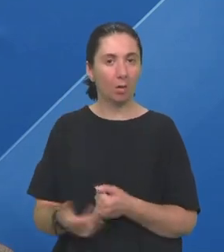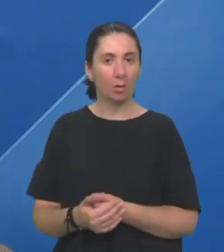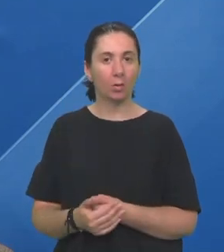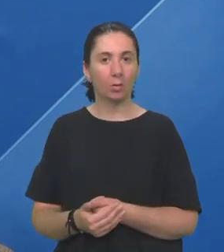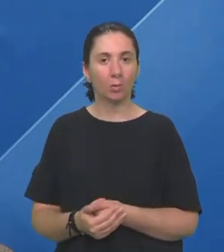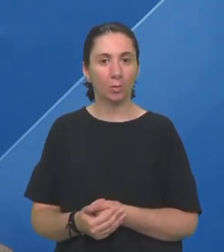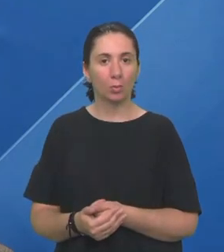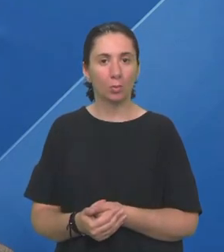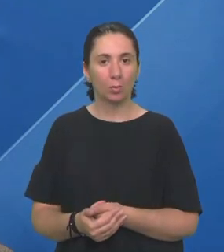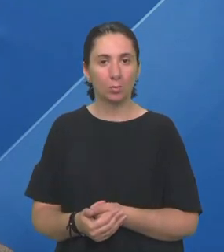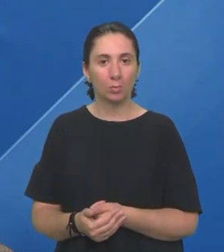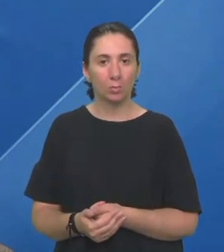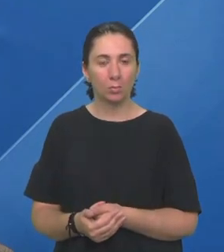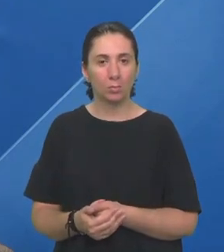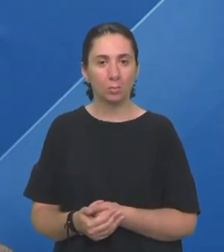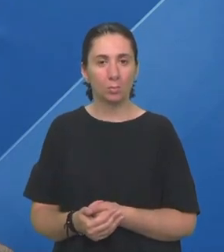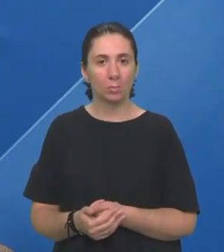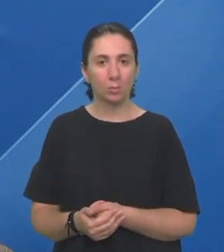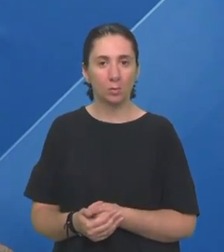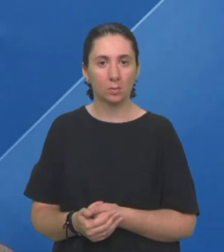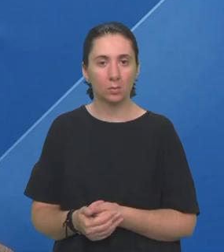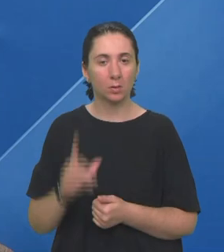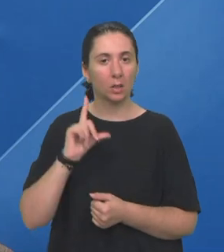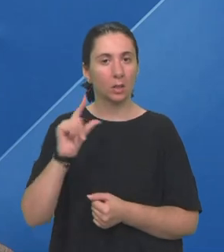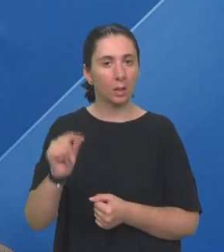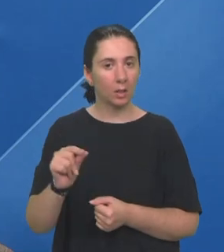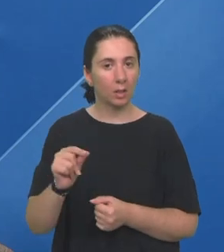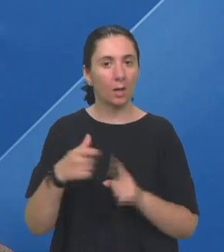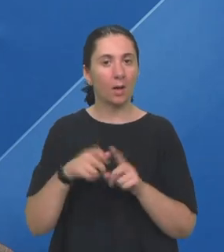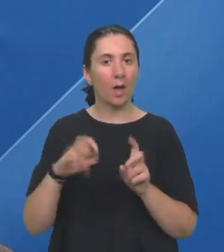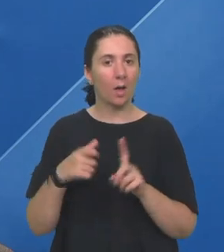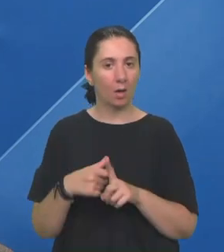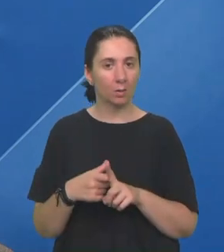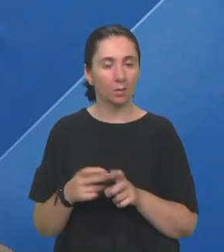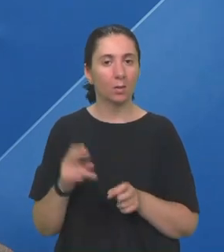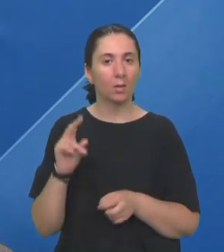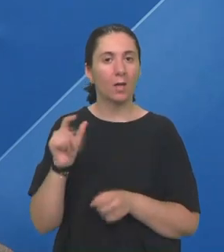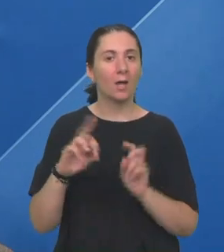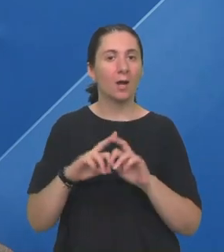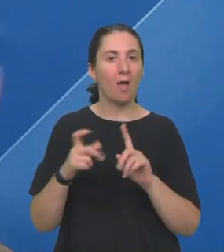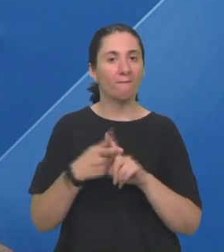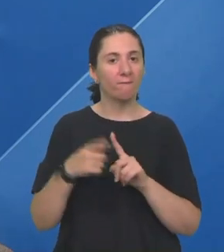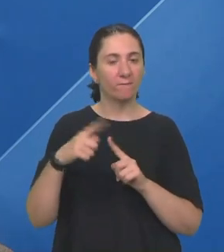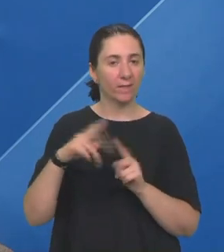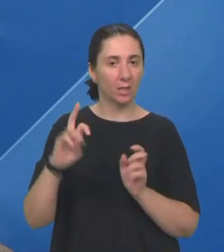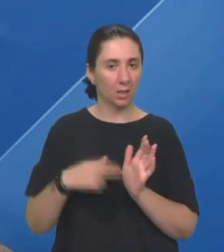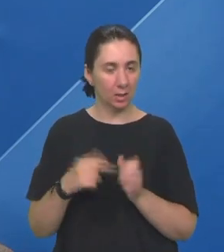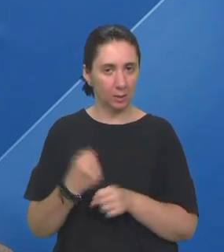Kava Idem na kajak Na raftinu Na